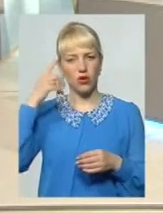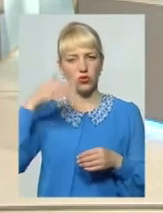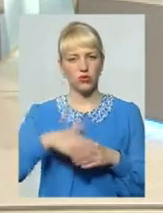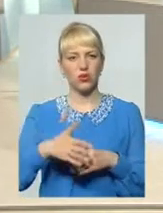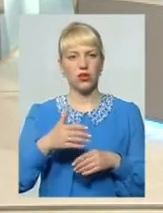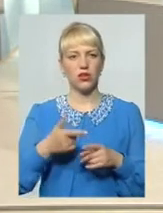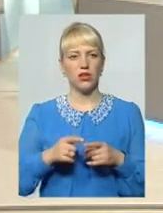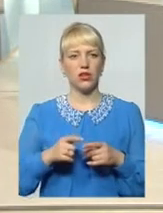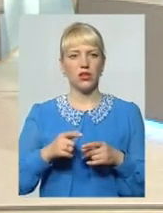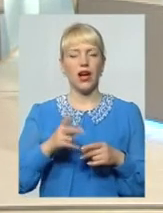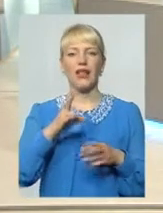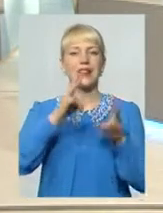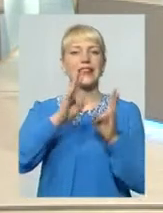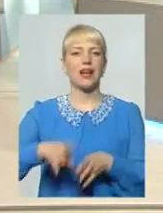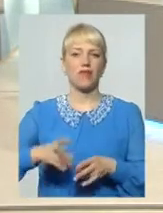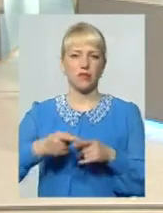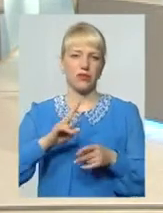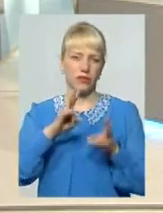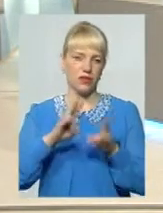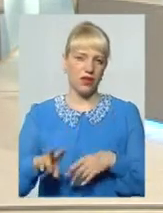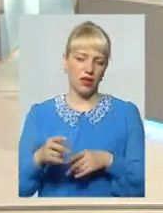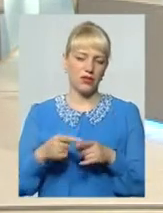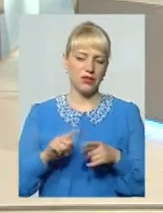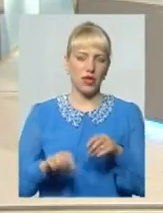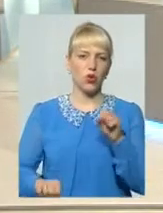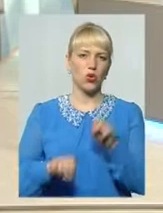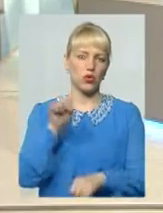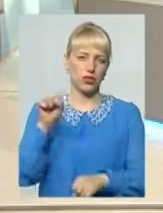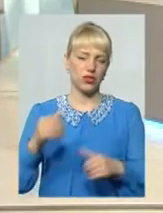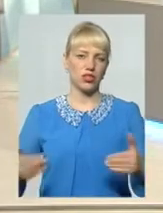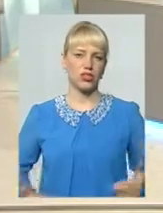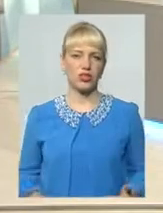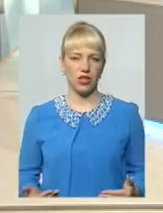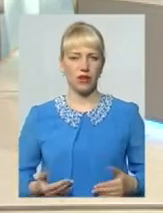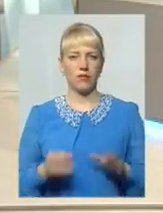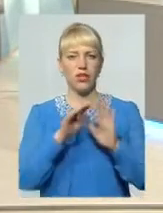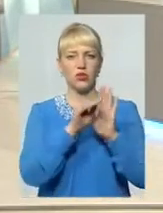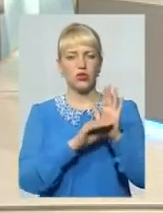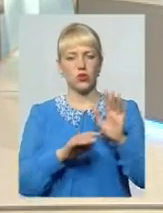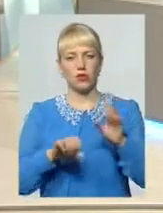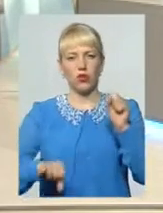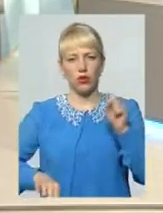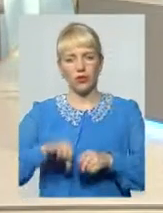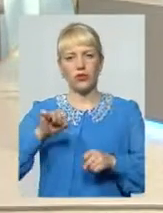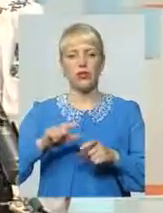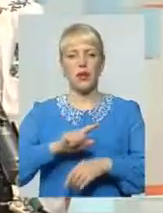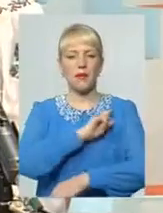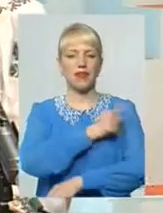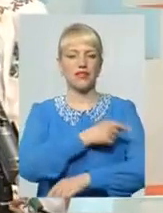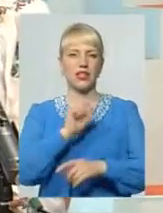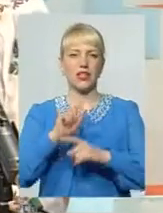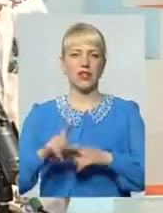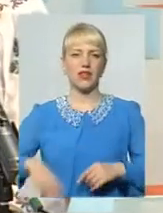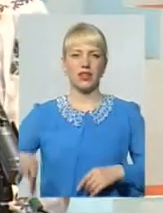що людина в травмі, це рушиться структура Життя поламане, порушене, розумієте? І максимальне завдання всіх